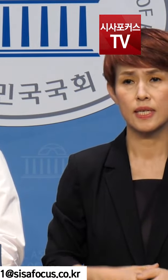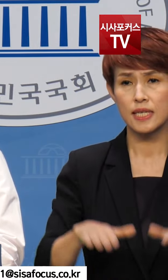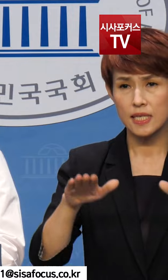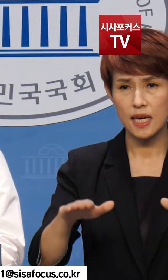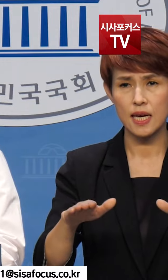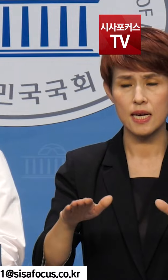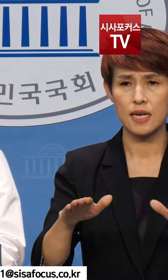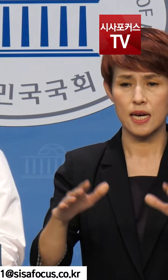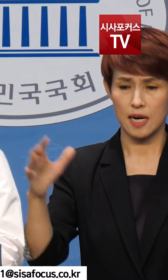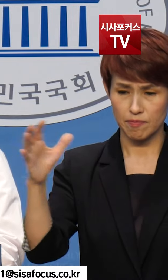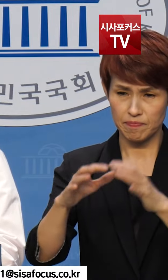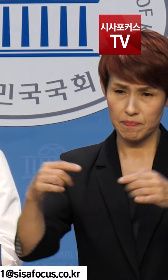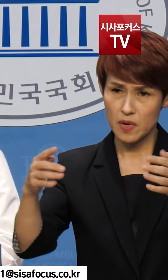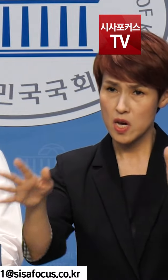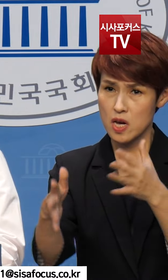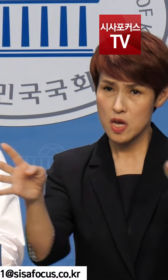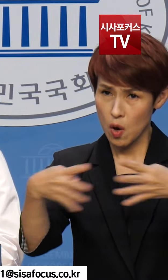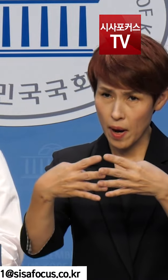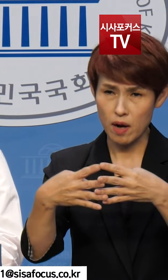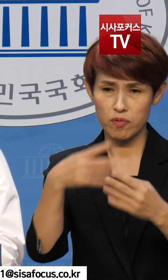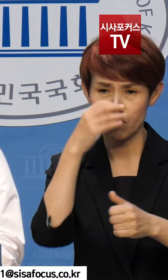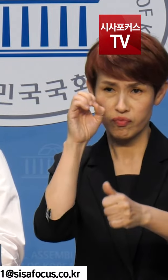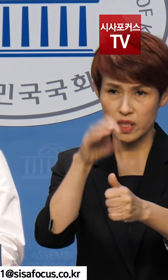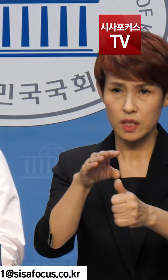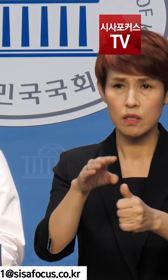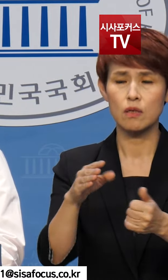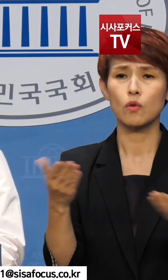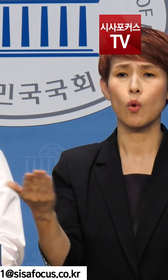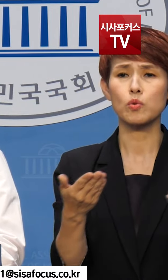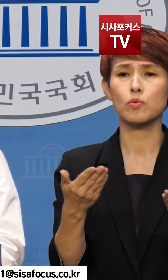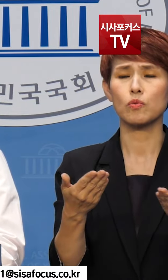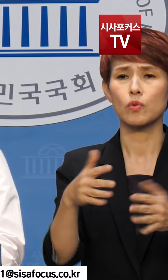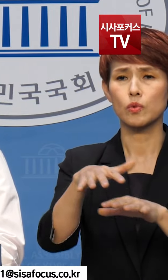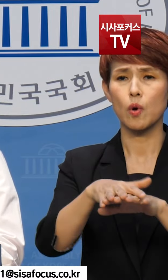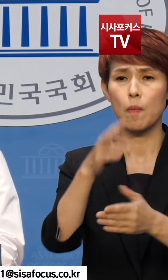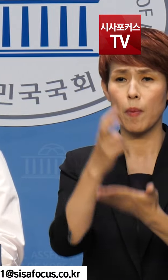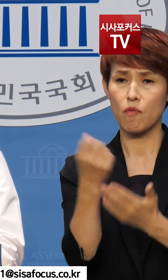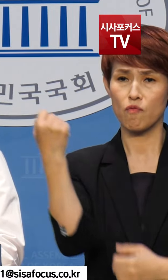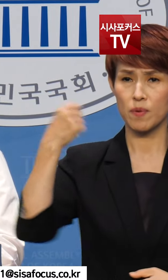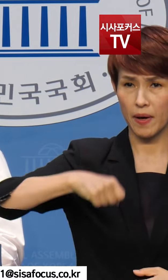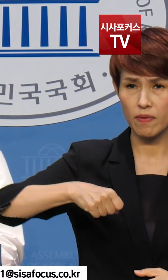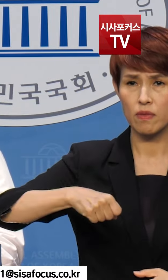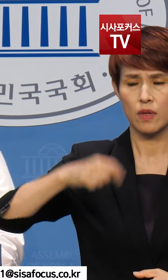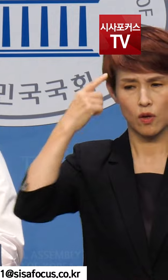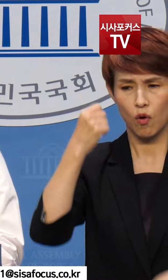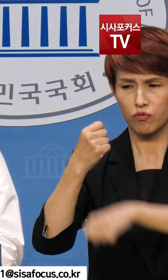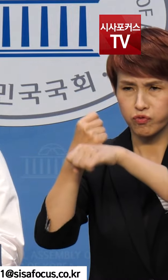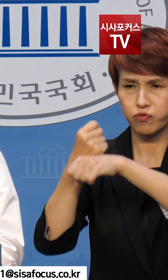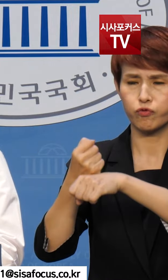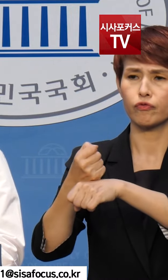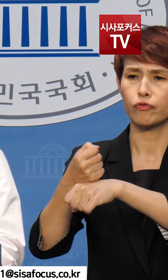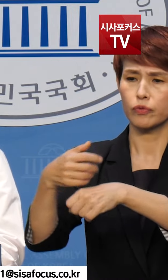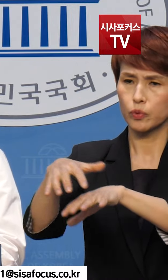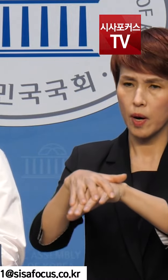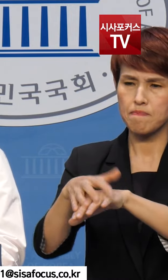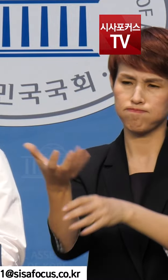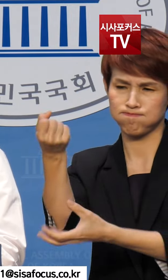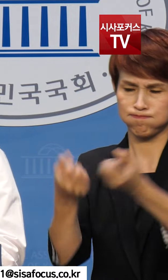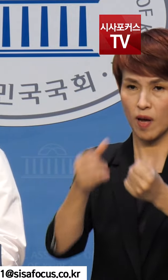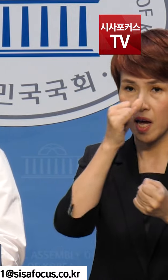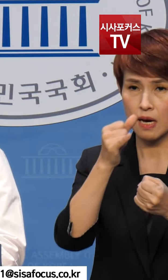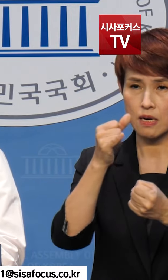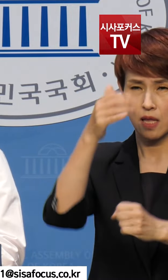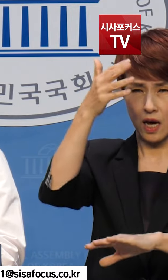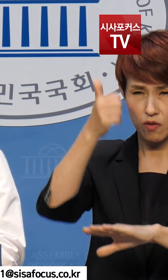단체협약을 무시하고 노조법을 위반하면서 항우연 노동조합을 흔들려서 무력화시키고 나중에는 항우연을